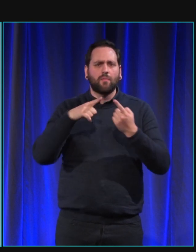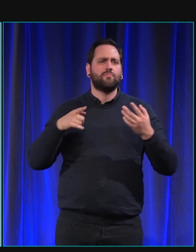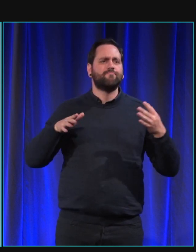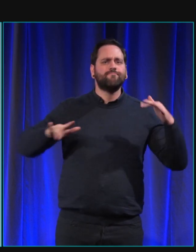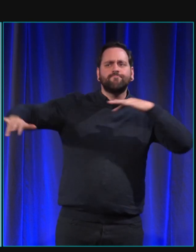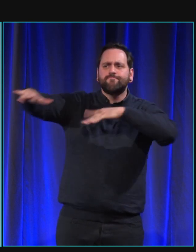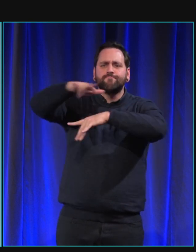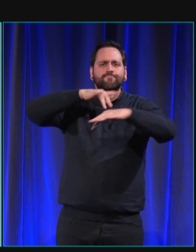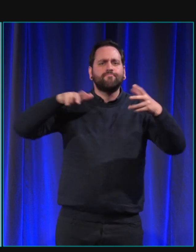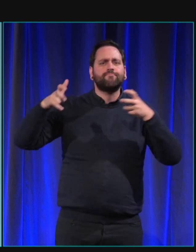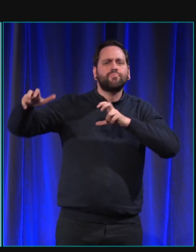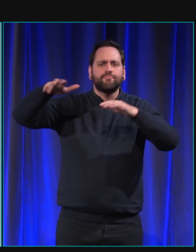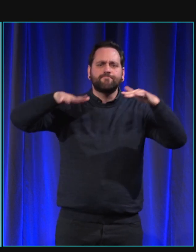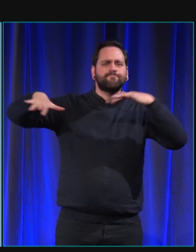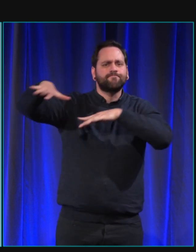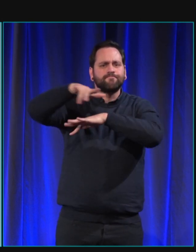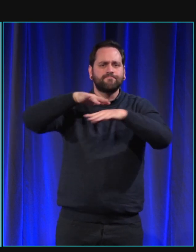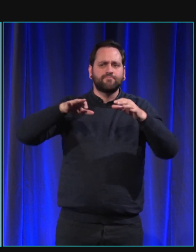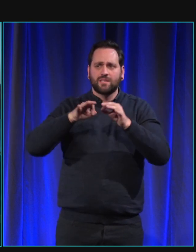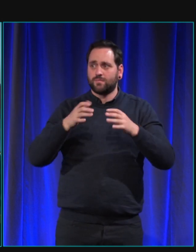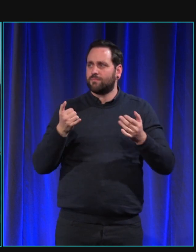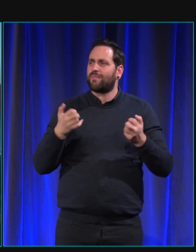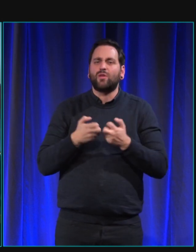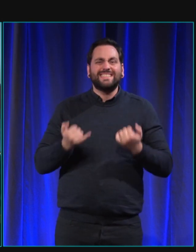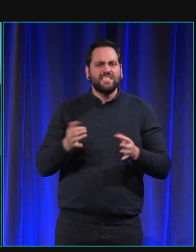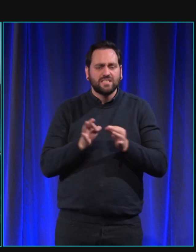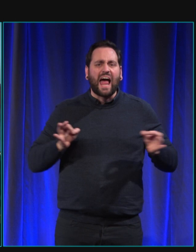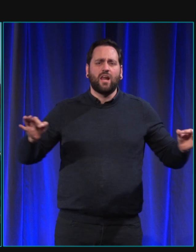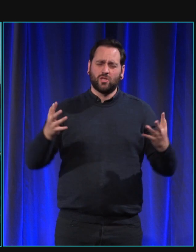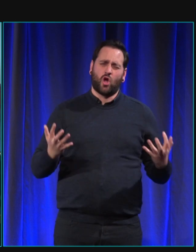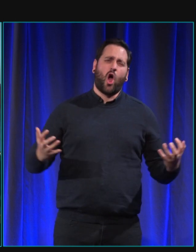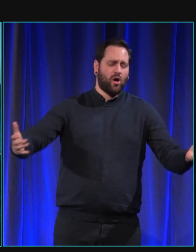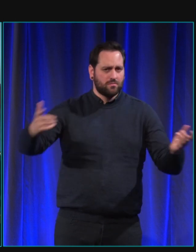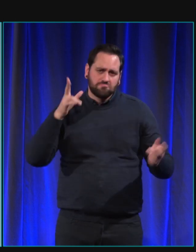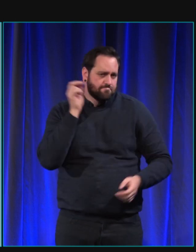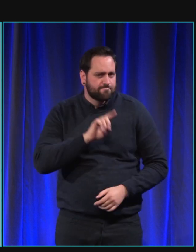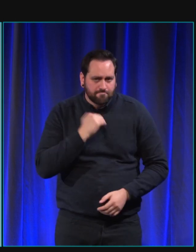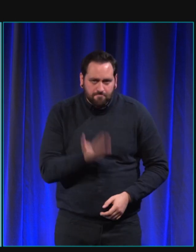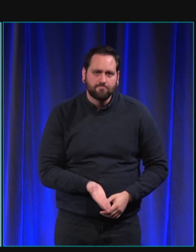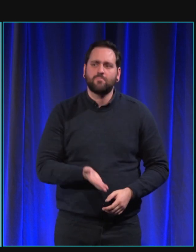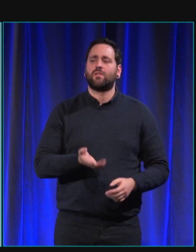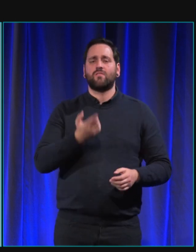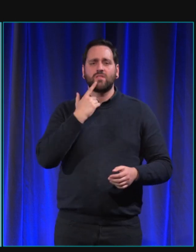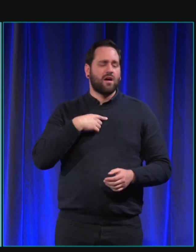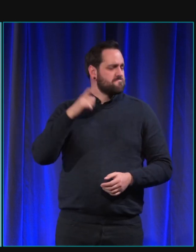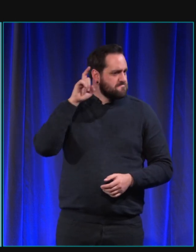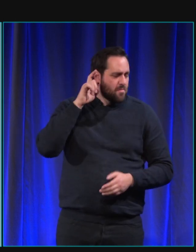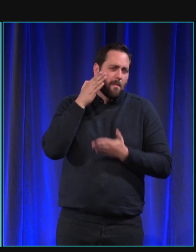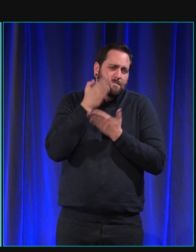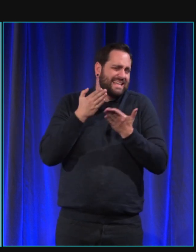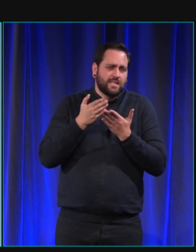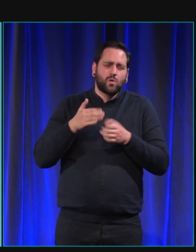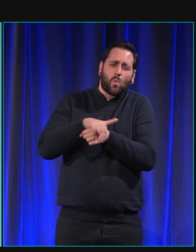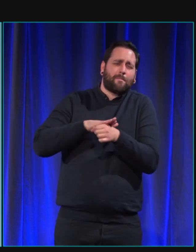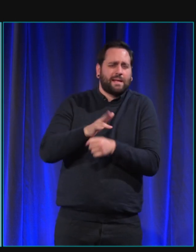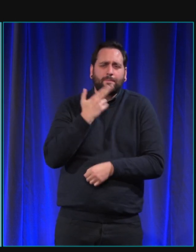et encore pas tout dans cette pièce, tellement elle est grande. Même quand ils perçoivent le son, ils n'ont pas la localisation du son.